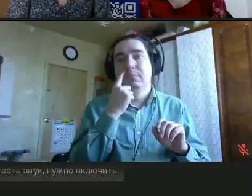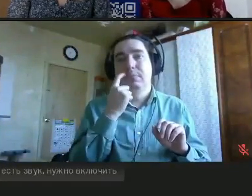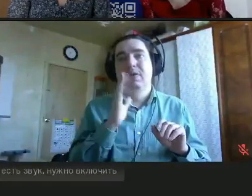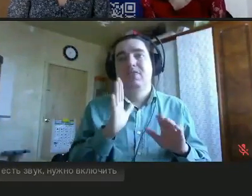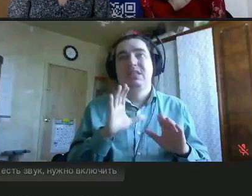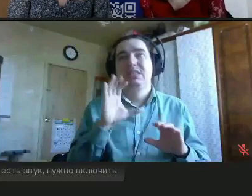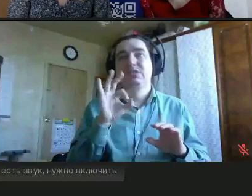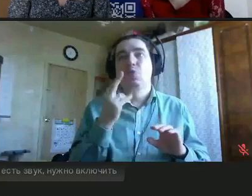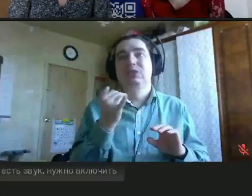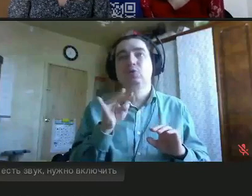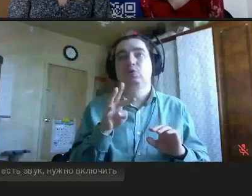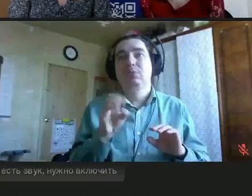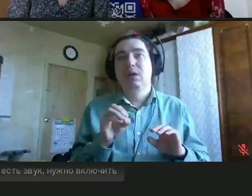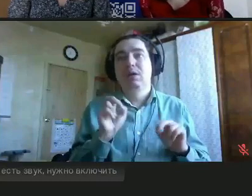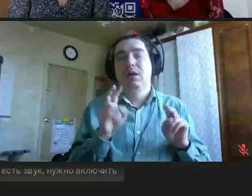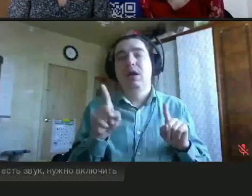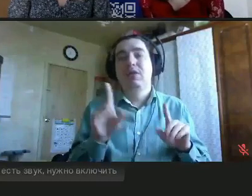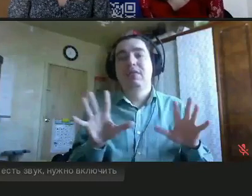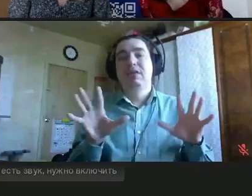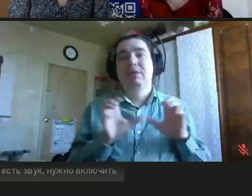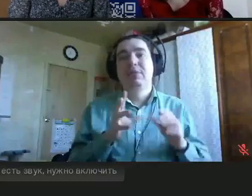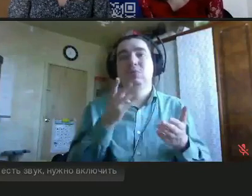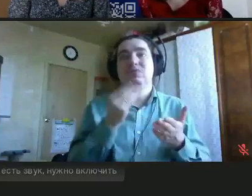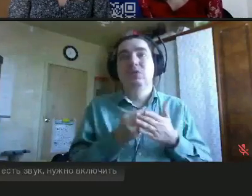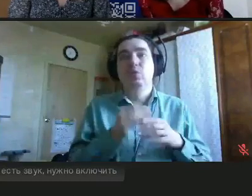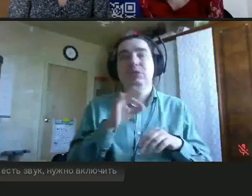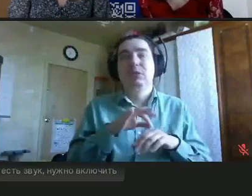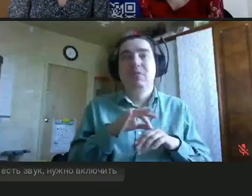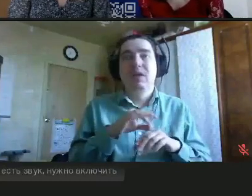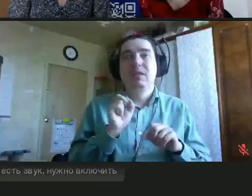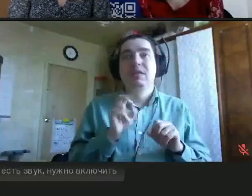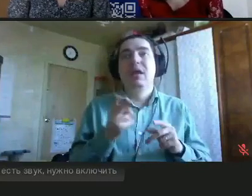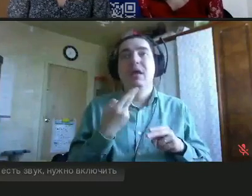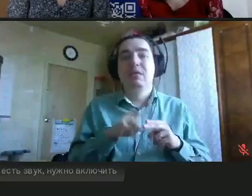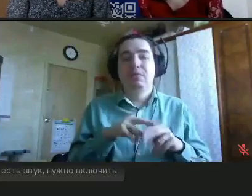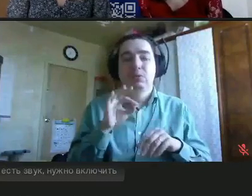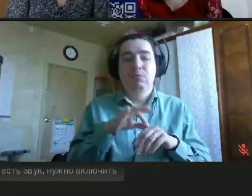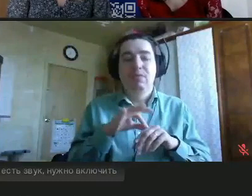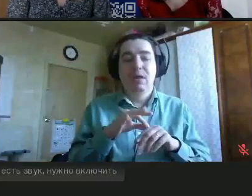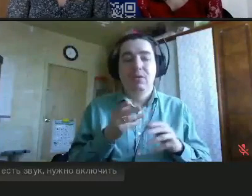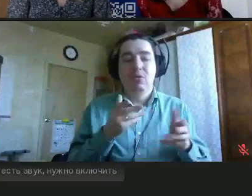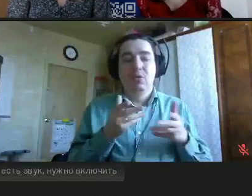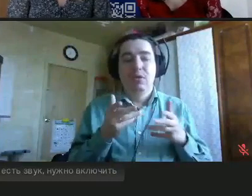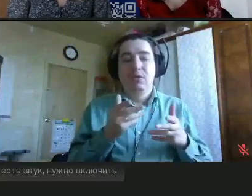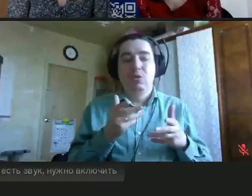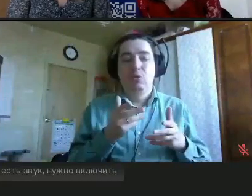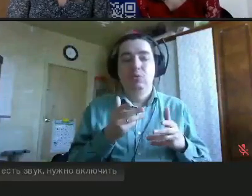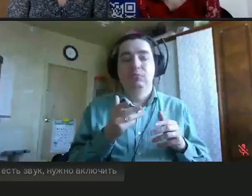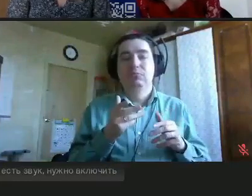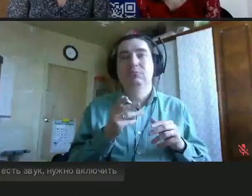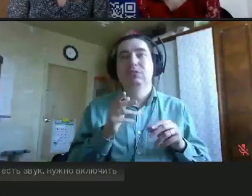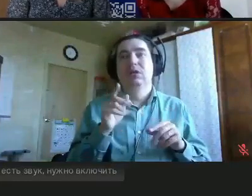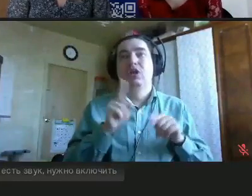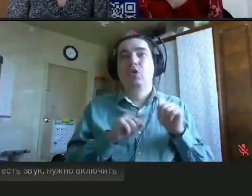о том, как они воспринимают свое заболевание, и как к этому заболеванию относятся родители. И сейчас мы поговорим о том,